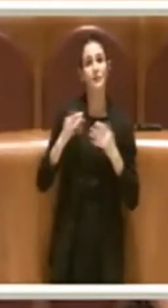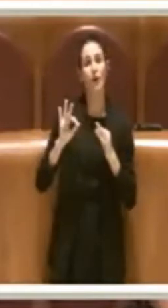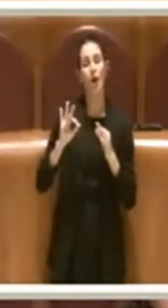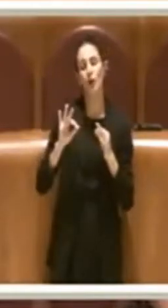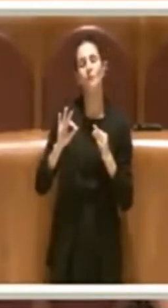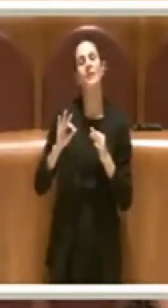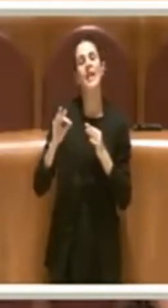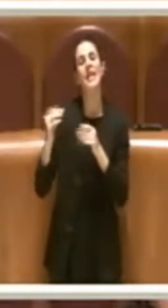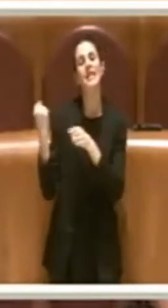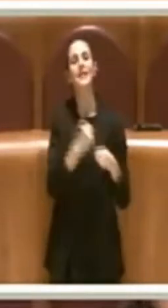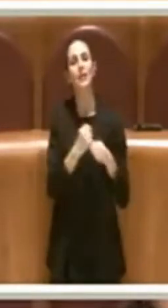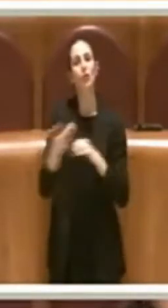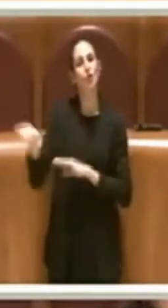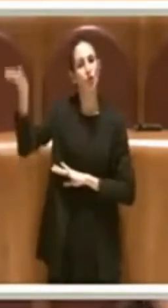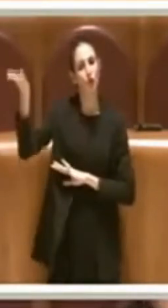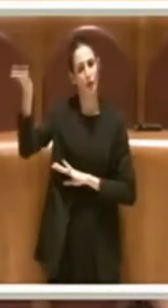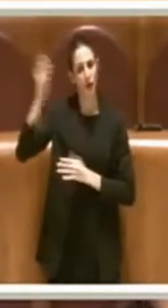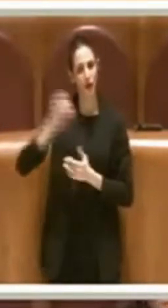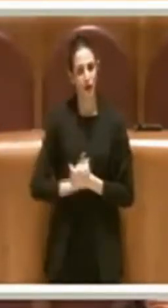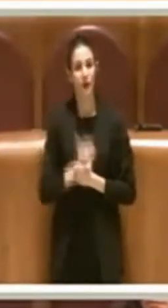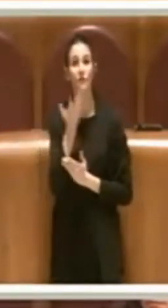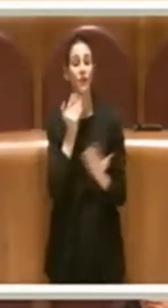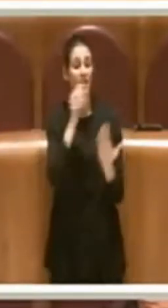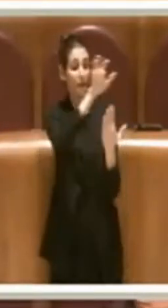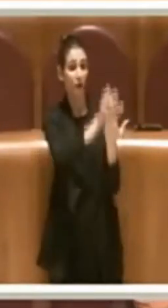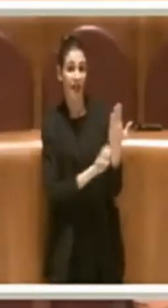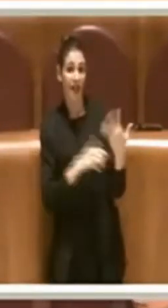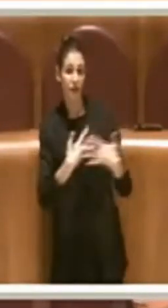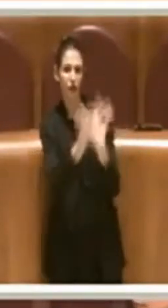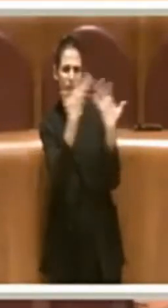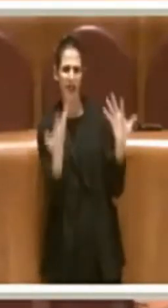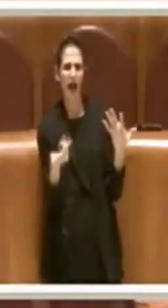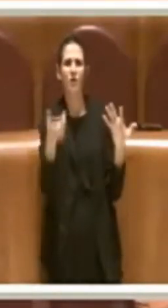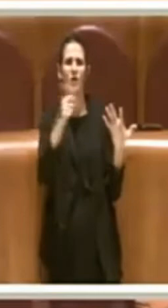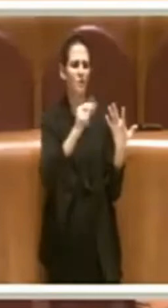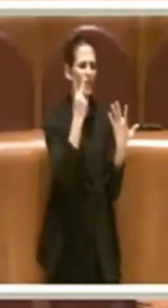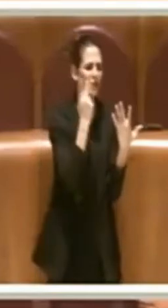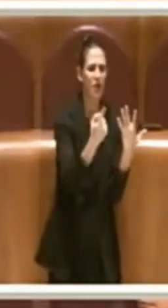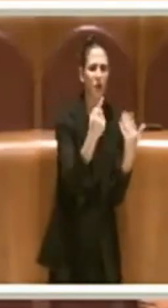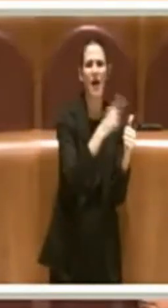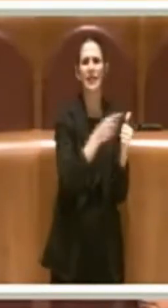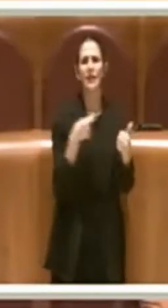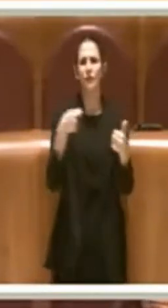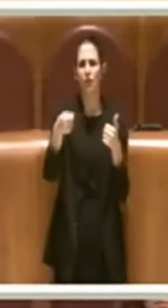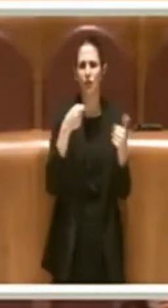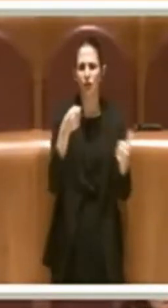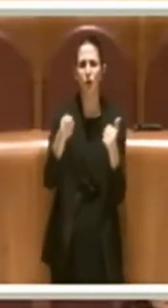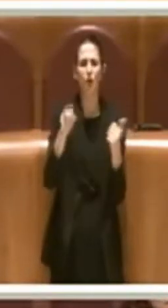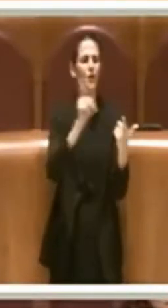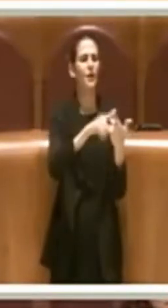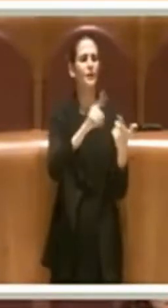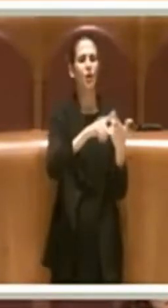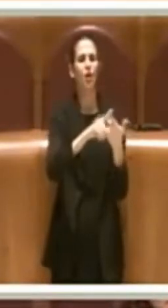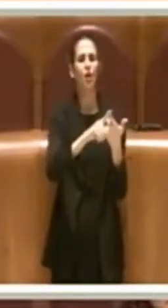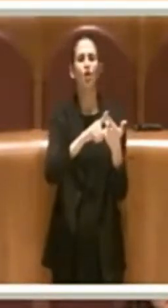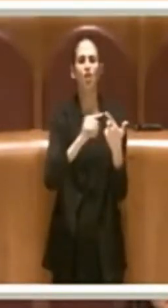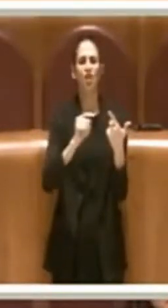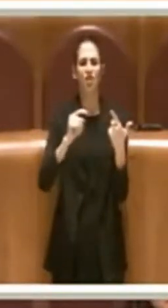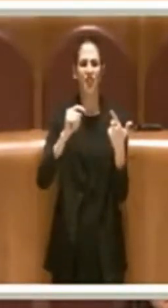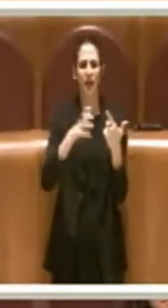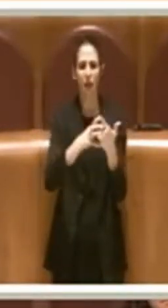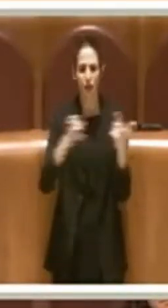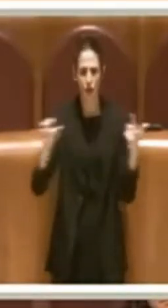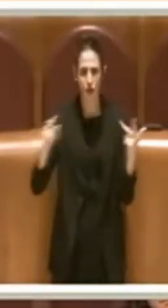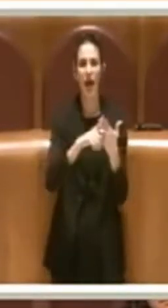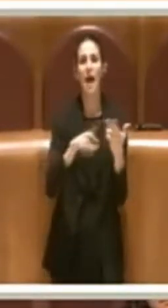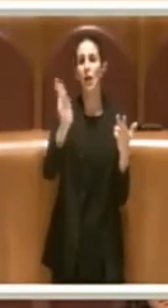visto che è una materia che riguarda gestori, concessionari e anche utenza, a questo punto rendiamo chiaro il nostro testo